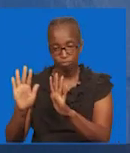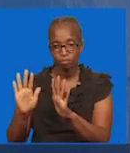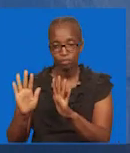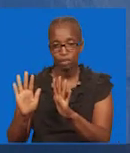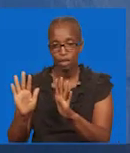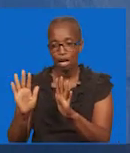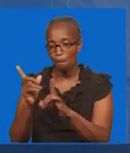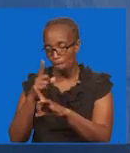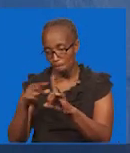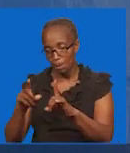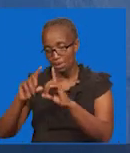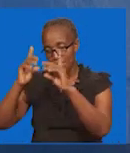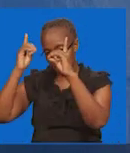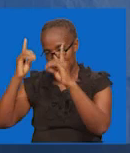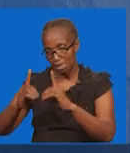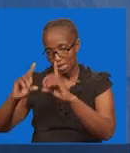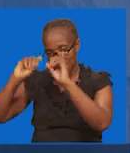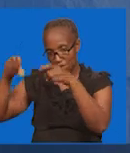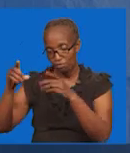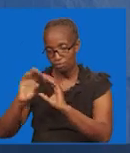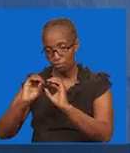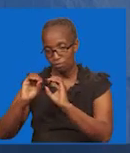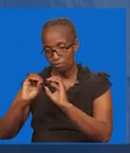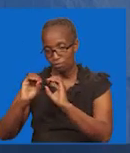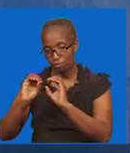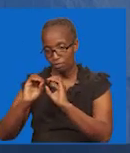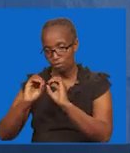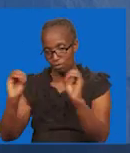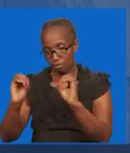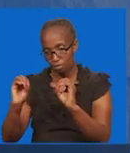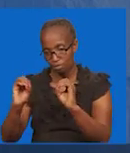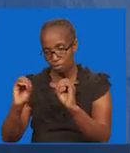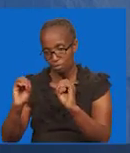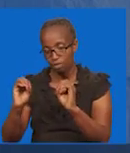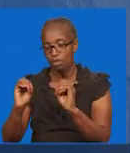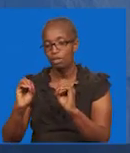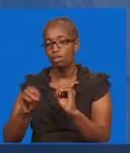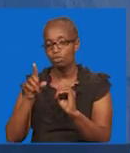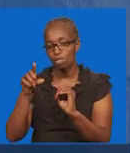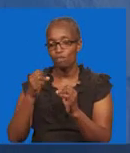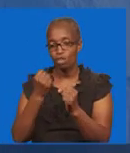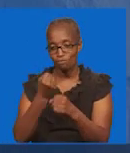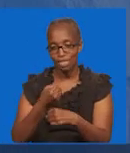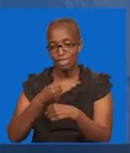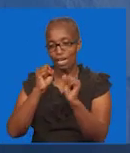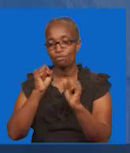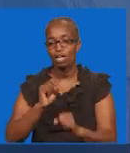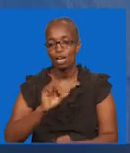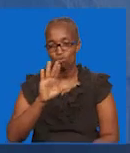asiyache Atakufa uyo katika uovu wake Lakini wewe